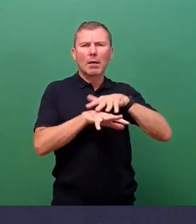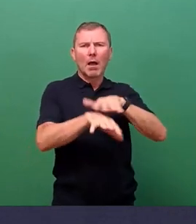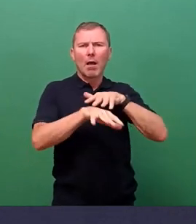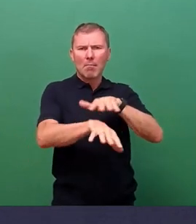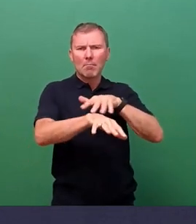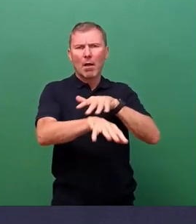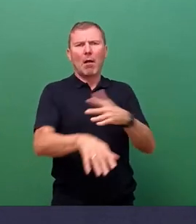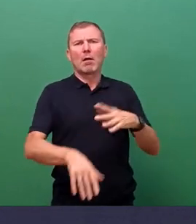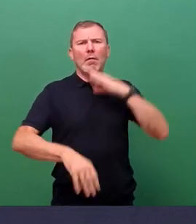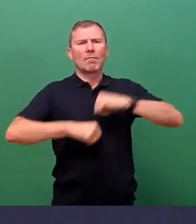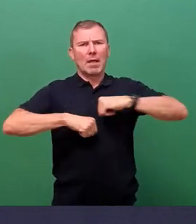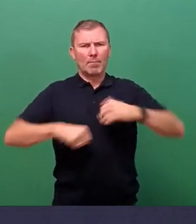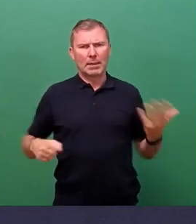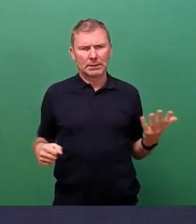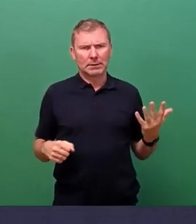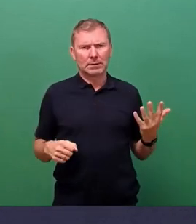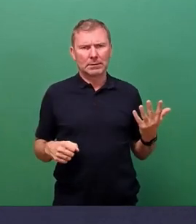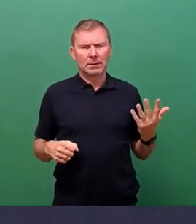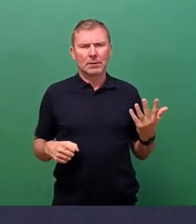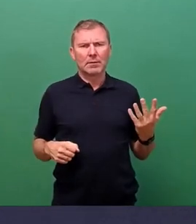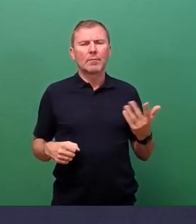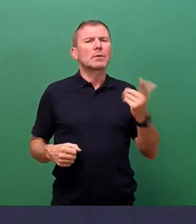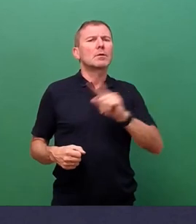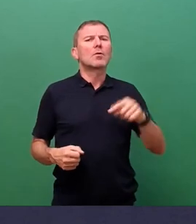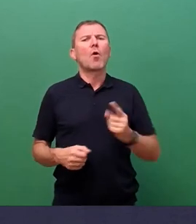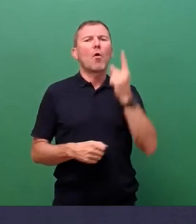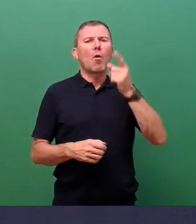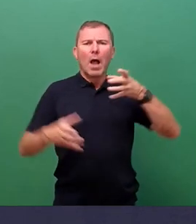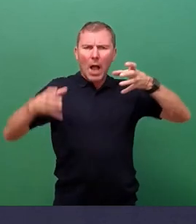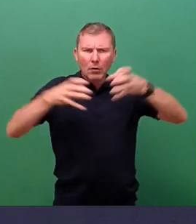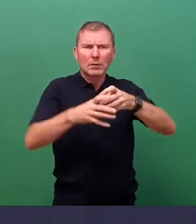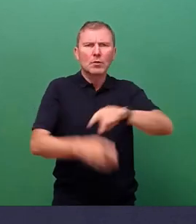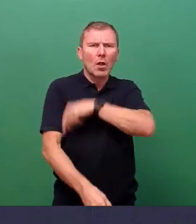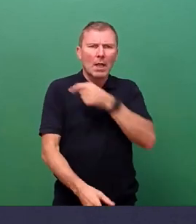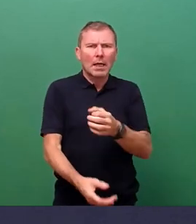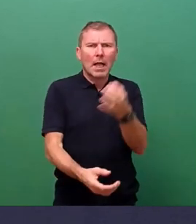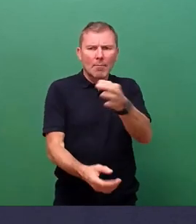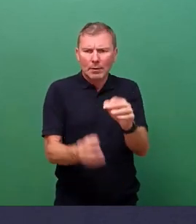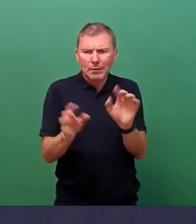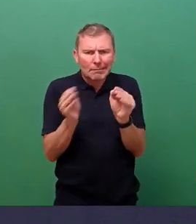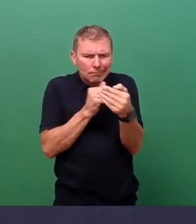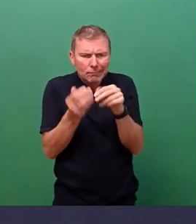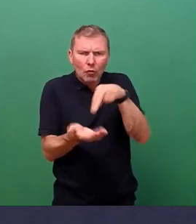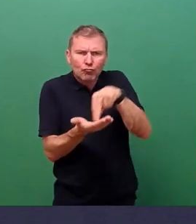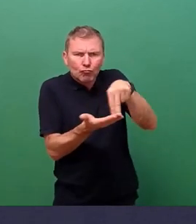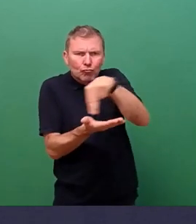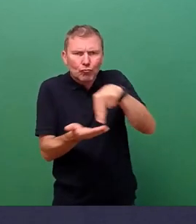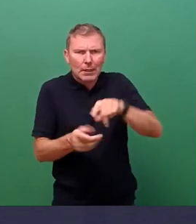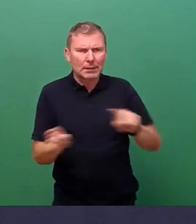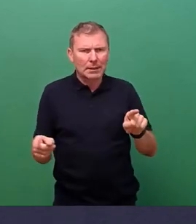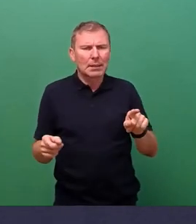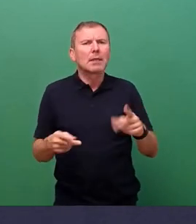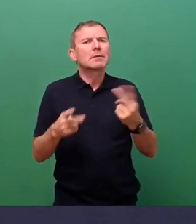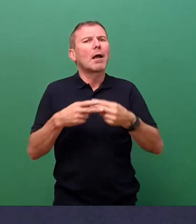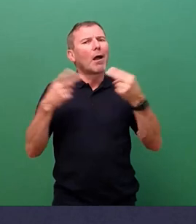und eben jetzt nicht zu einer hohen Konzentration, zu langen Aufenthalten von Menschen kommen, sodass es eher konzeptionell so